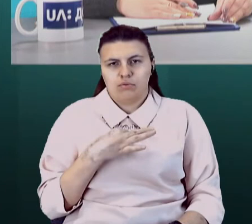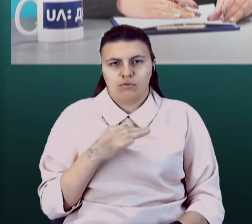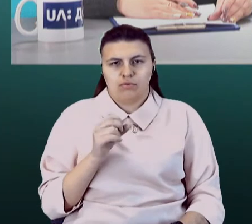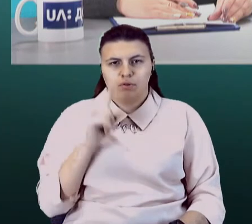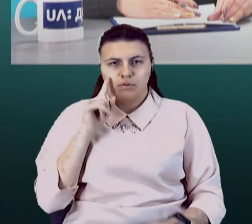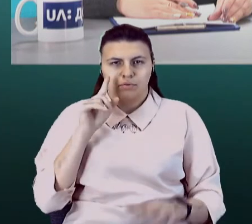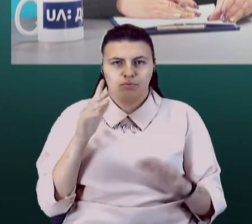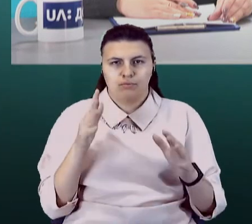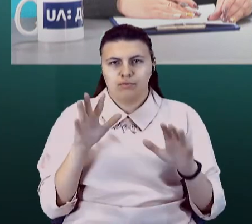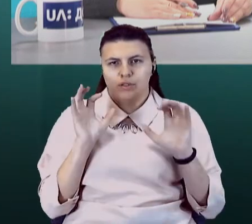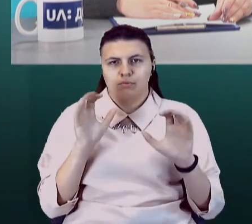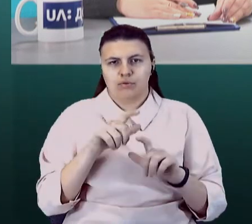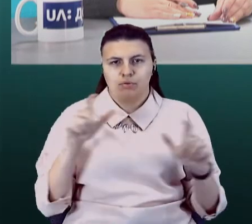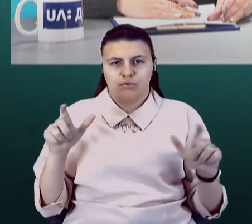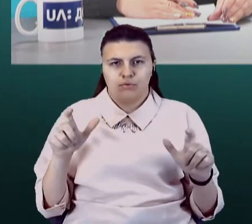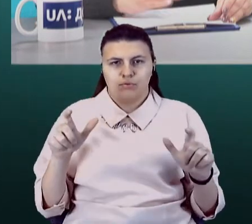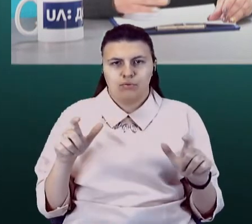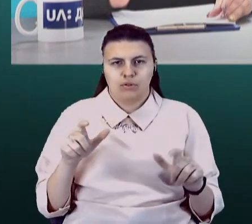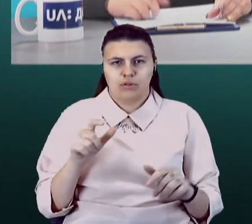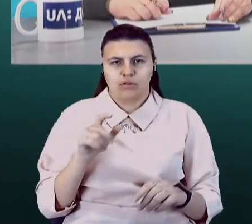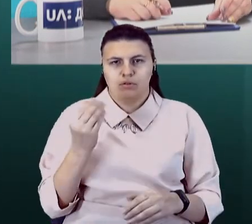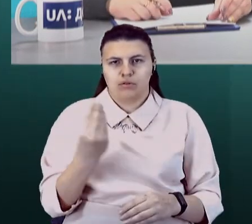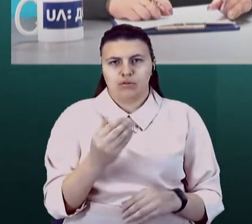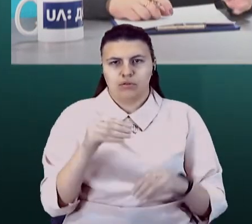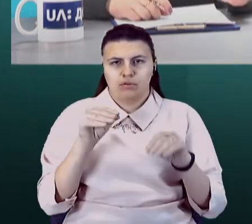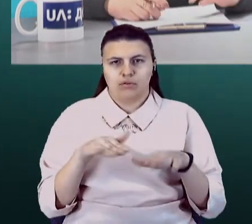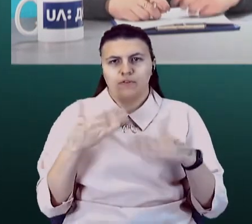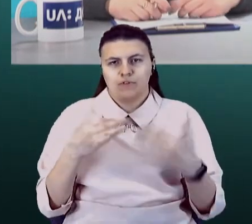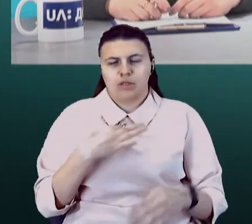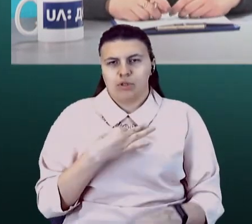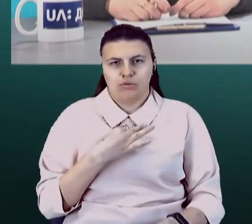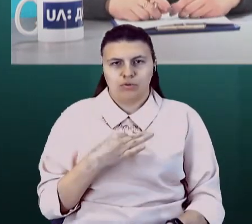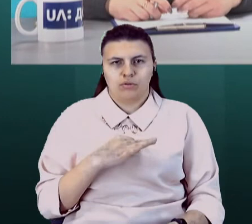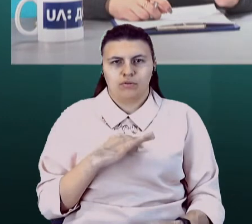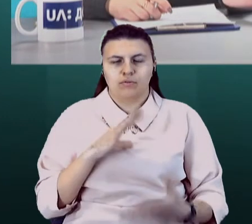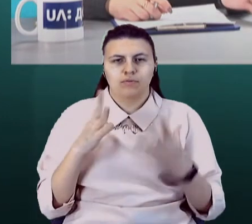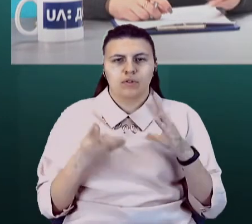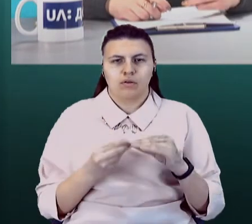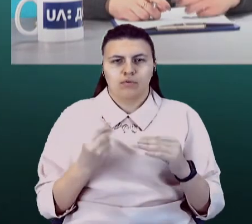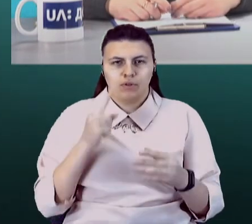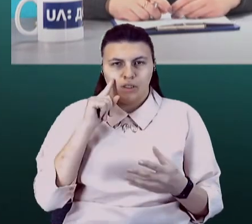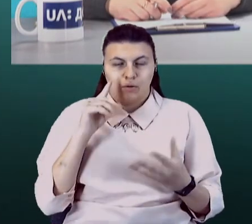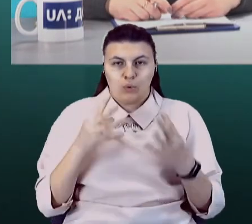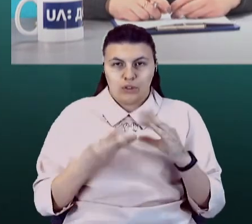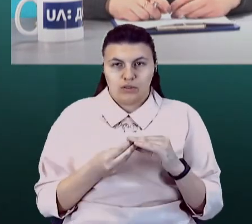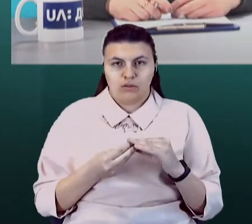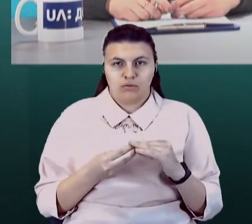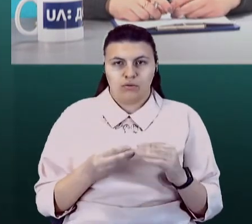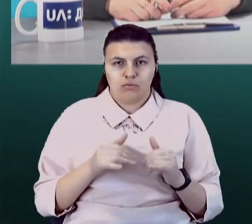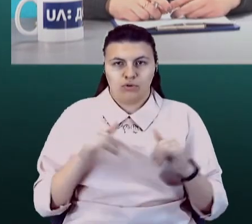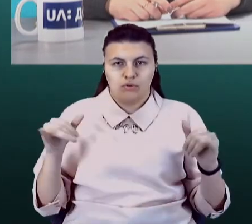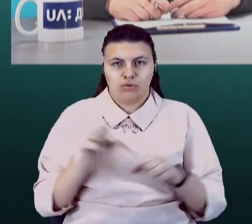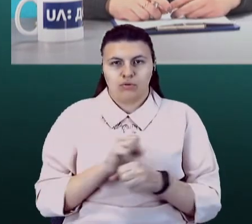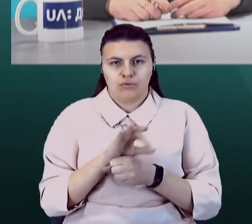їхні рішення. Вже байдуже. Пане Денисе, як загалом ви оцінюєте поширення коронавірусної хвороби